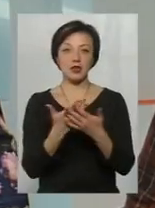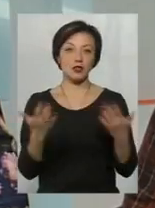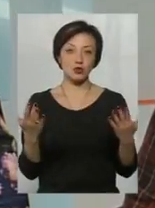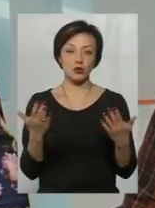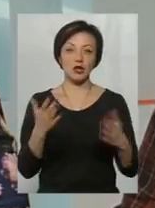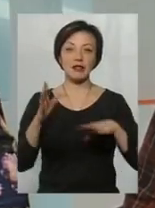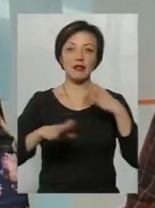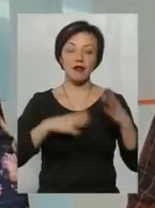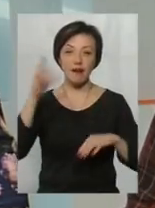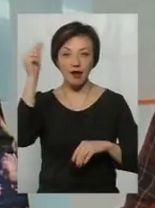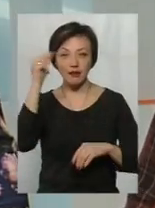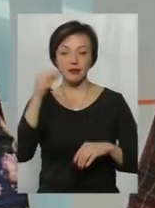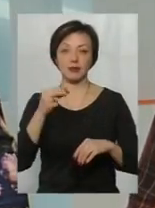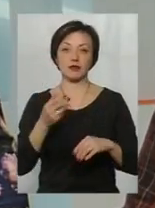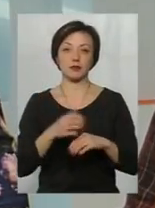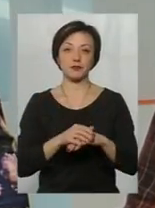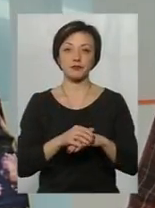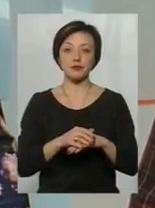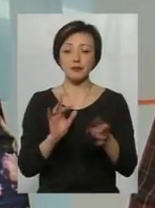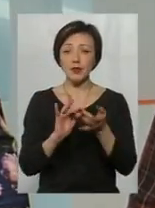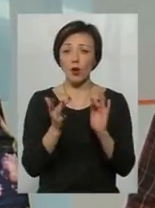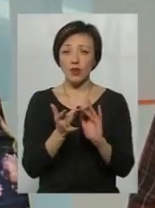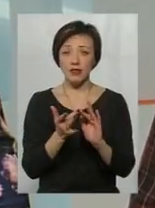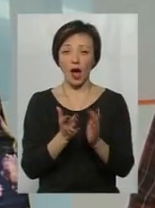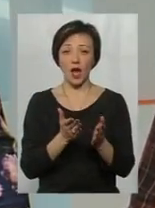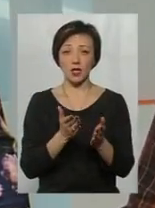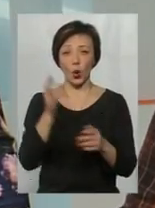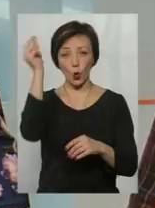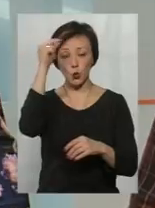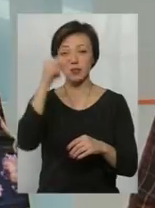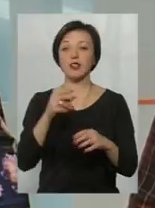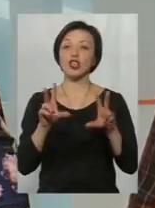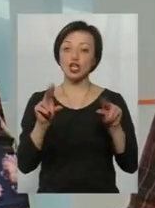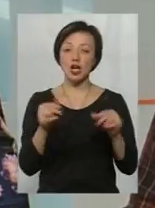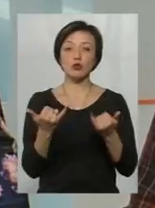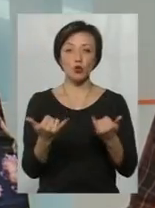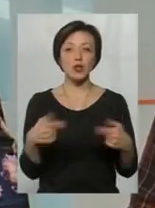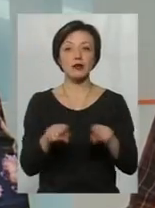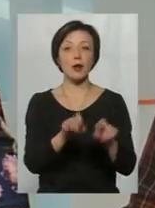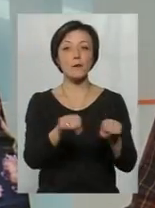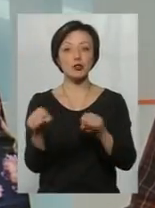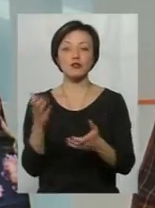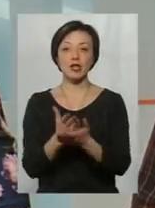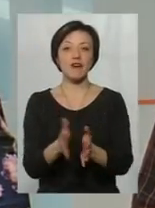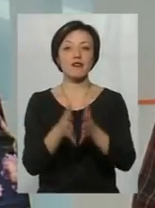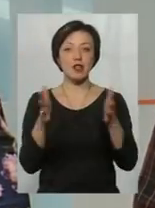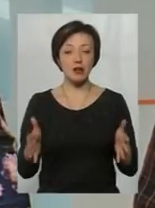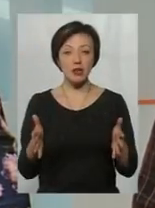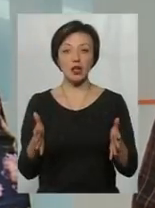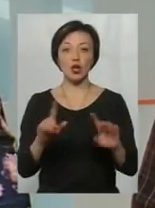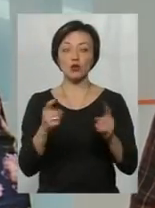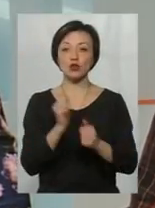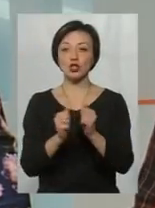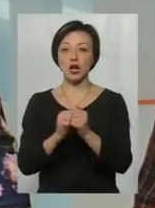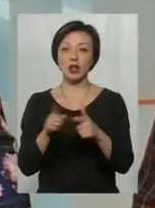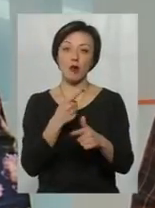роду тренінгів, навчань, онлайн-курсів. На щастя, сьогодні такі можливості є дуже великі, вони дуже